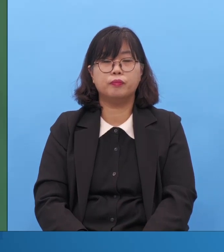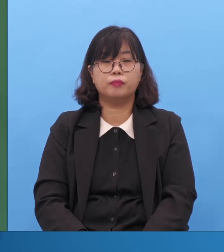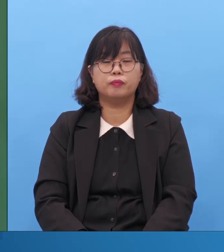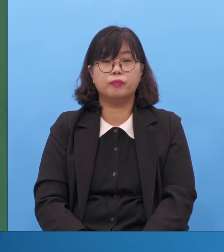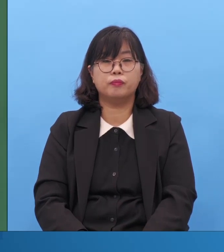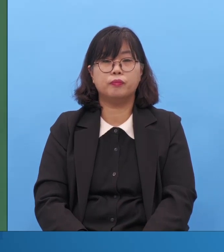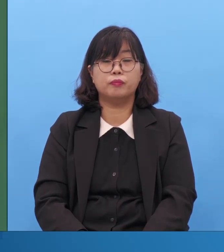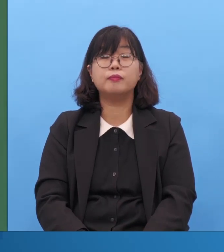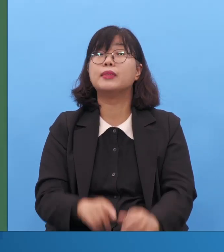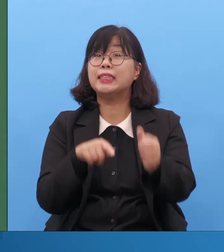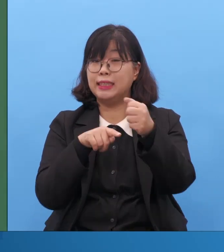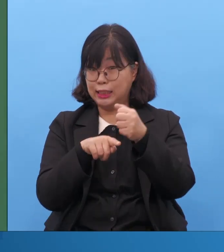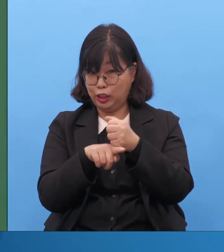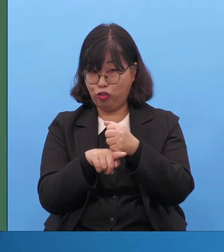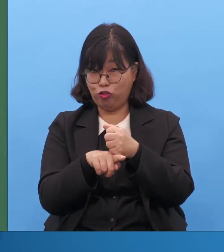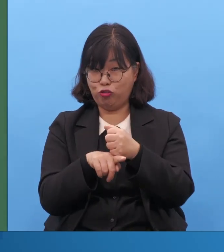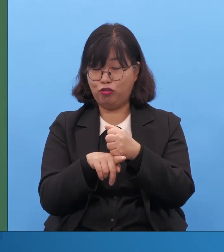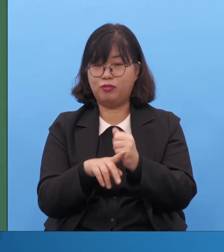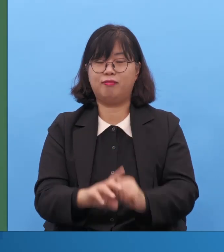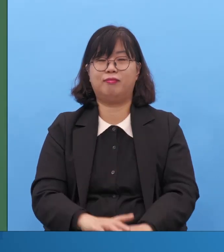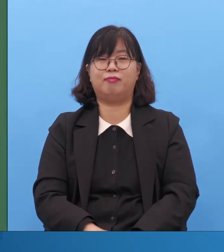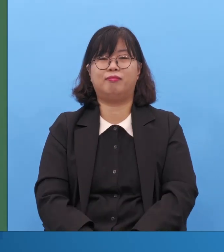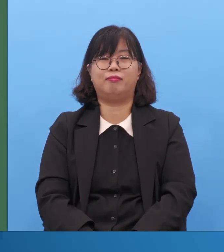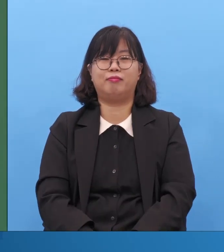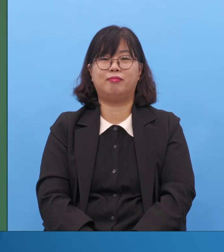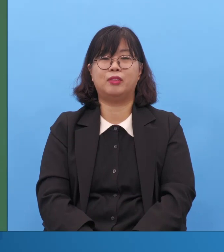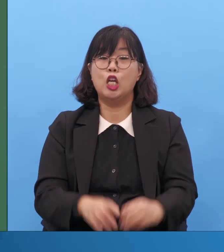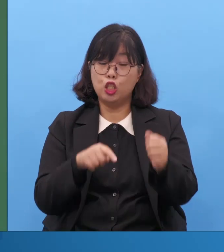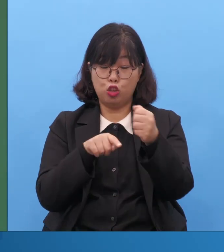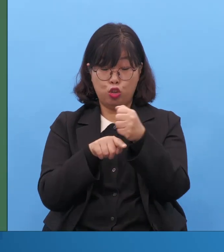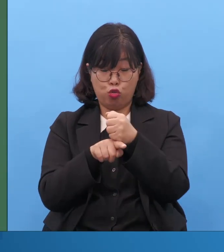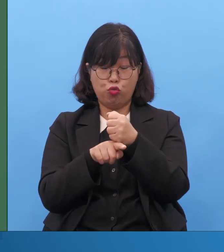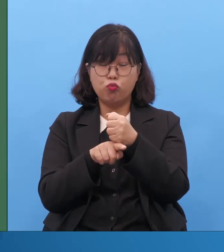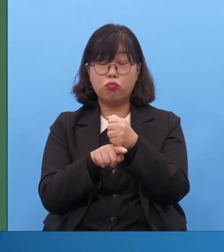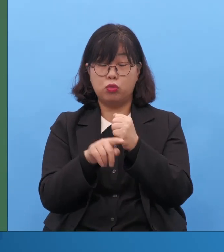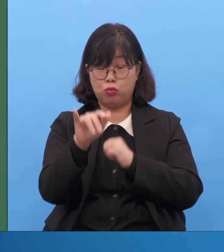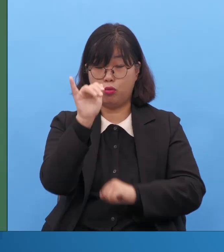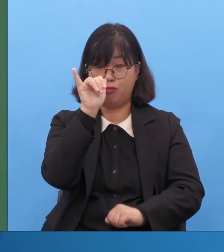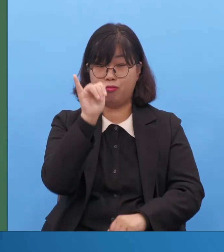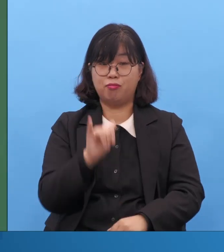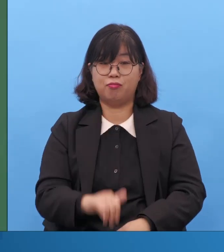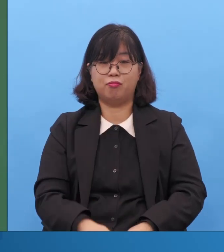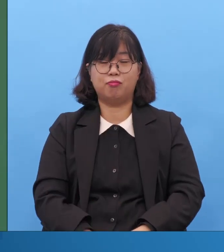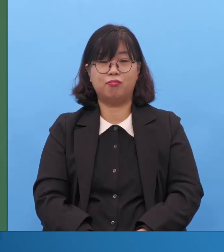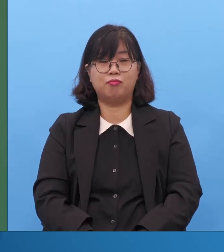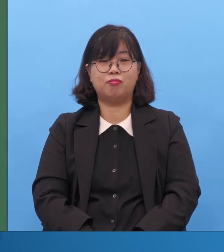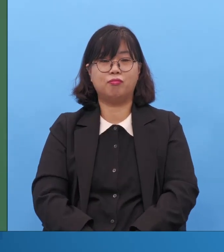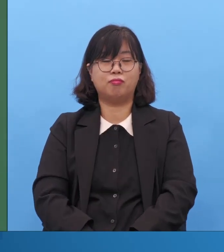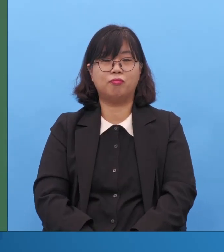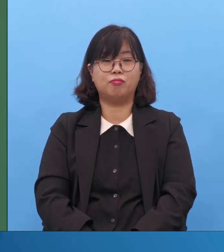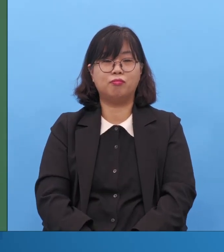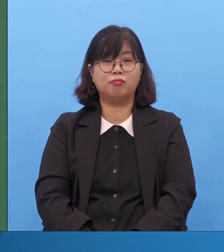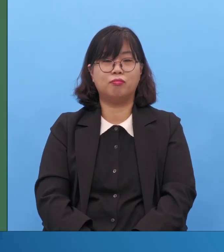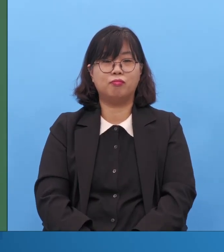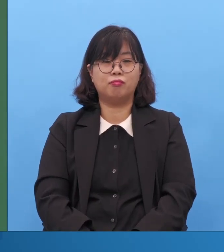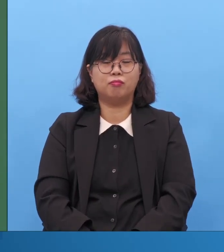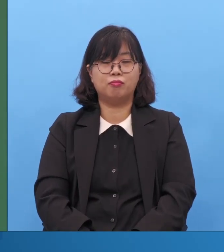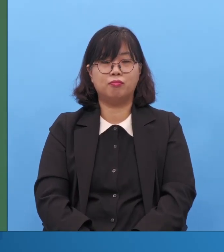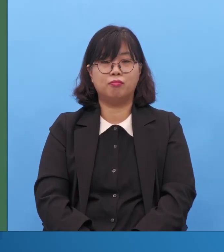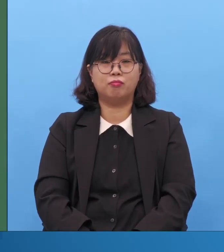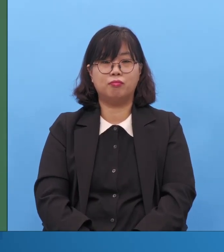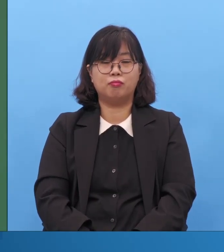이유 이유 이유가 있죠 여러분이 이